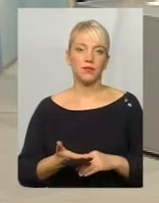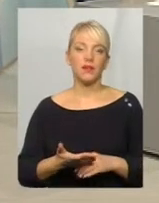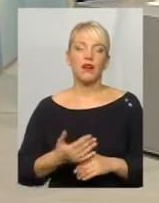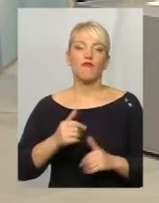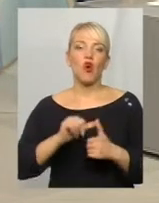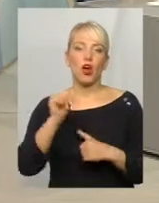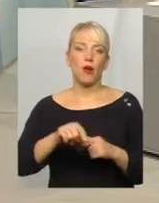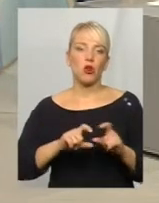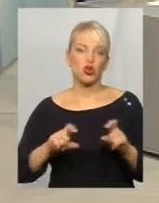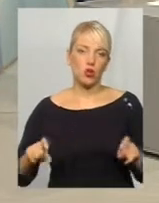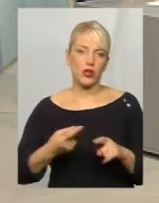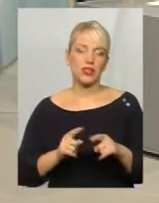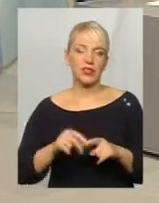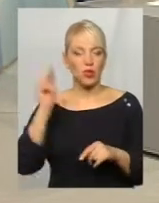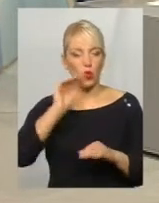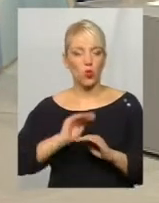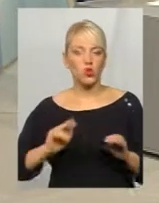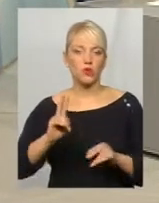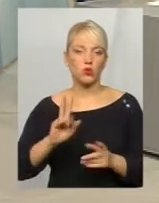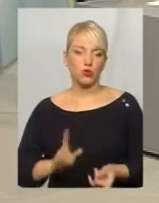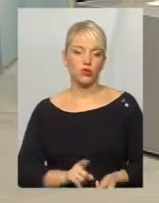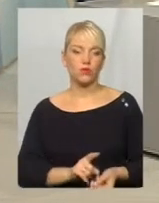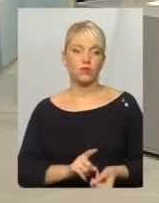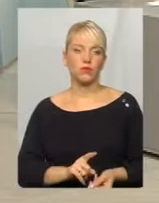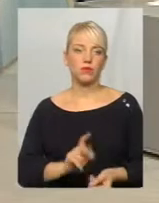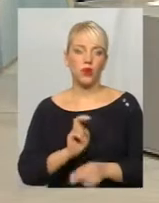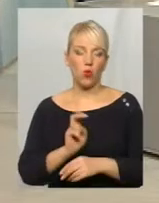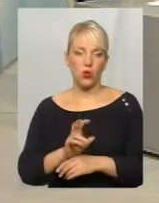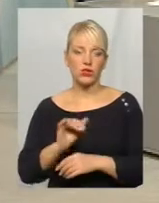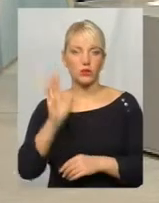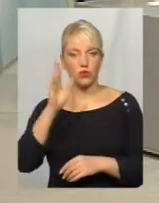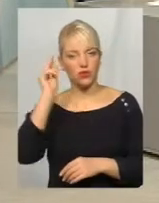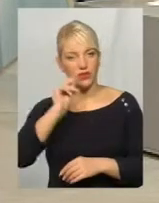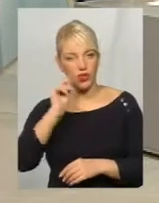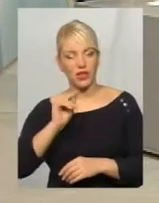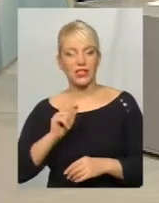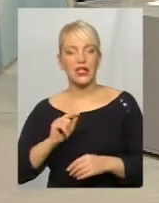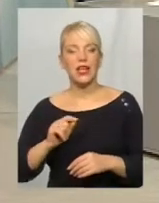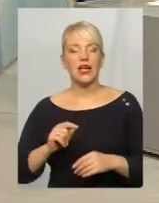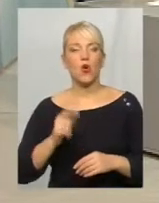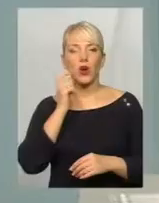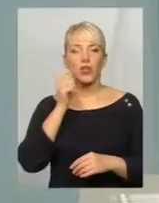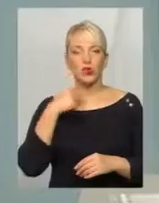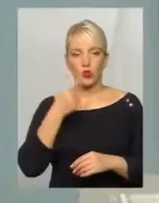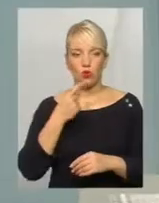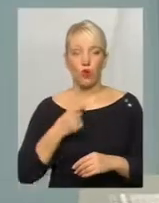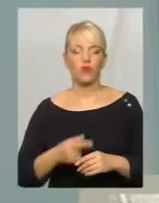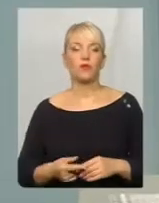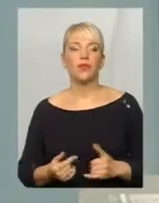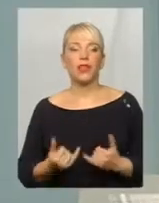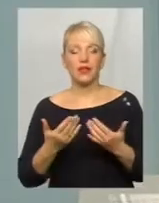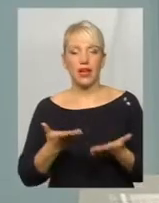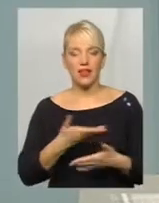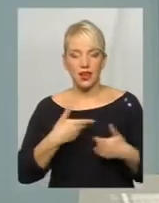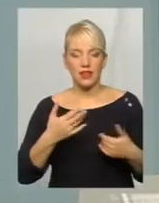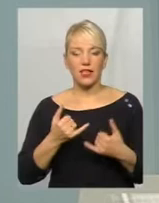окремих школах тих учнів, які переходитимуть і будуть навчатися українською мовою. Для нас, для області, так як